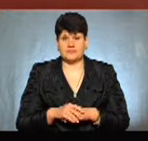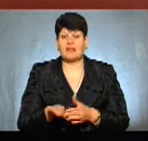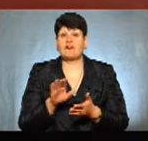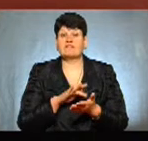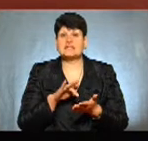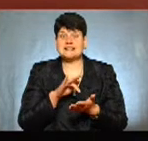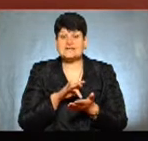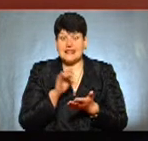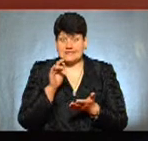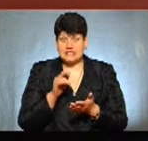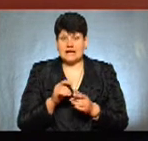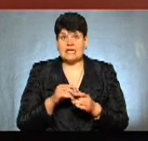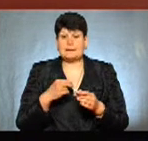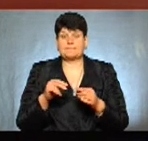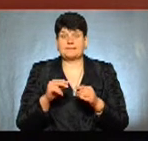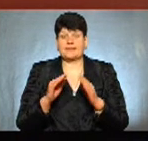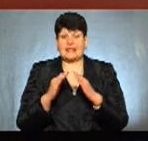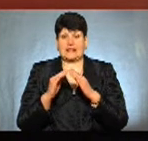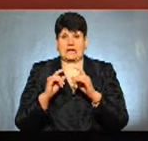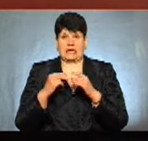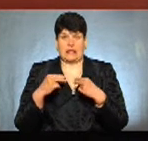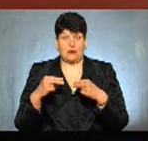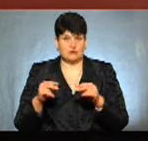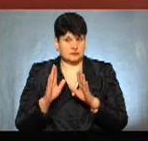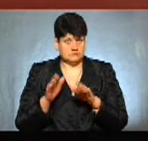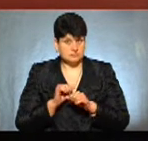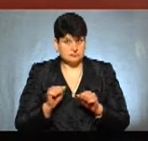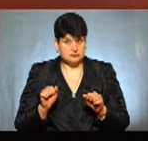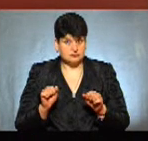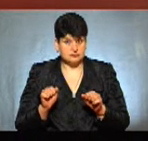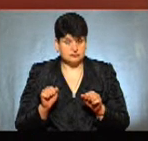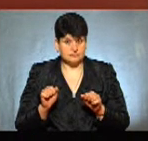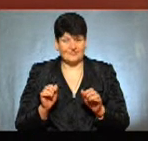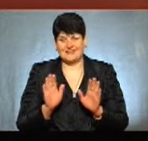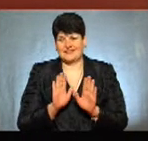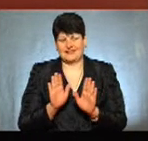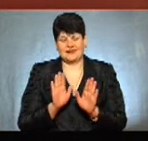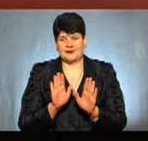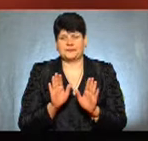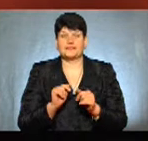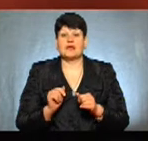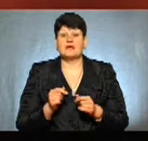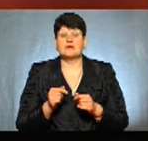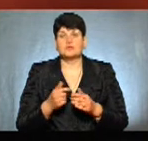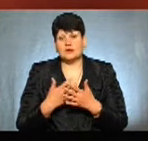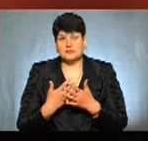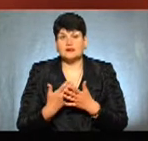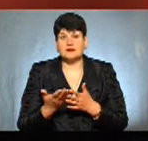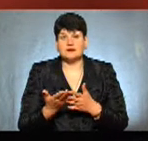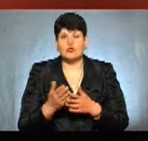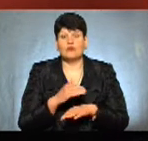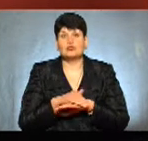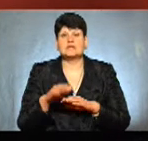тепер, як таких кіосків, павільйонів бути не повинно? Ні. Ну, як би сказати, вони... Ну, для прикладу, вулиця